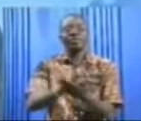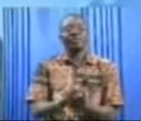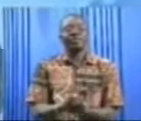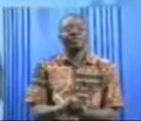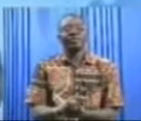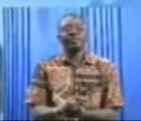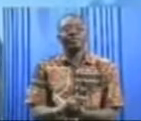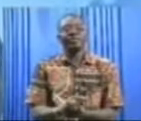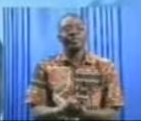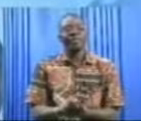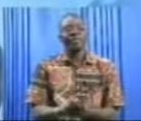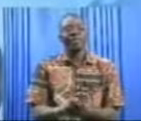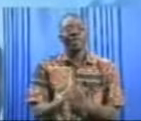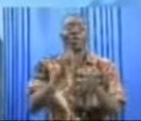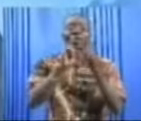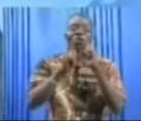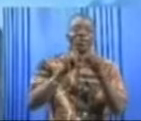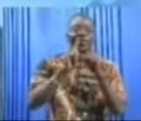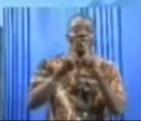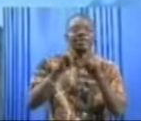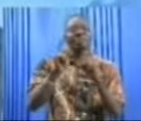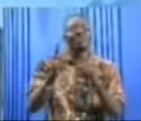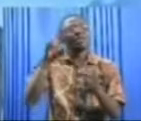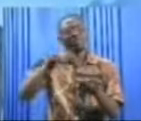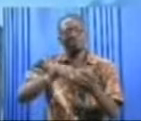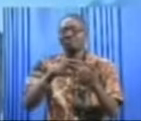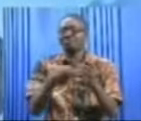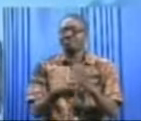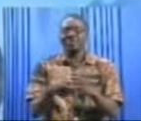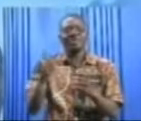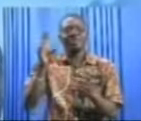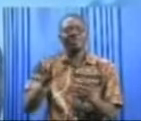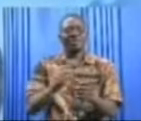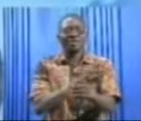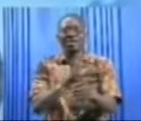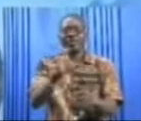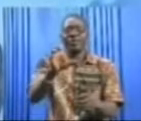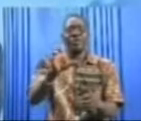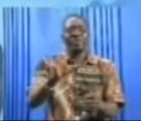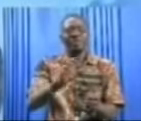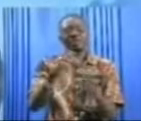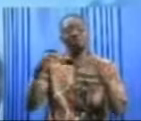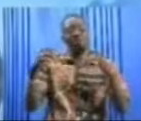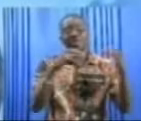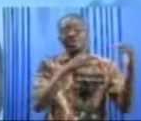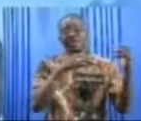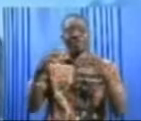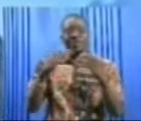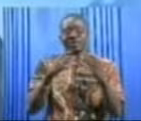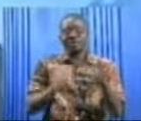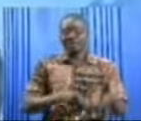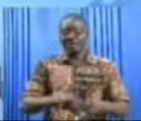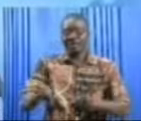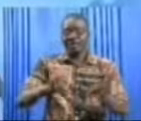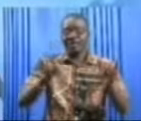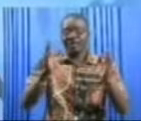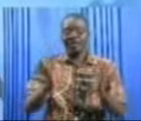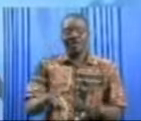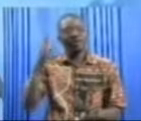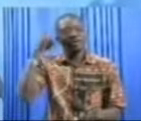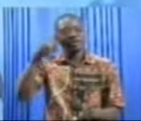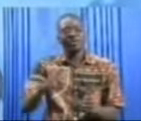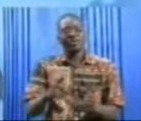Et l'on reparle de contrefaçon avec cette fois le renforcement de la lutte. La direction générale de la propriété